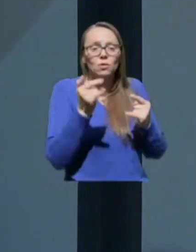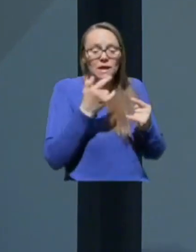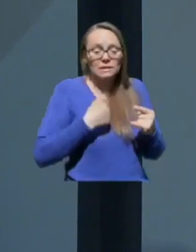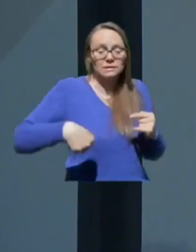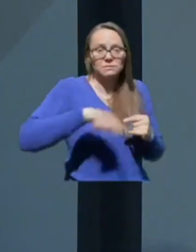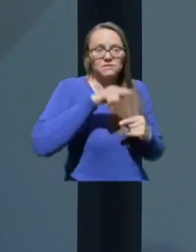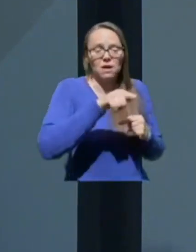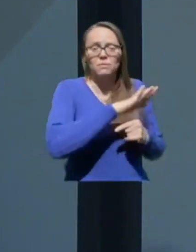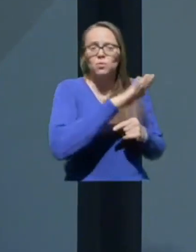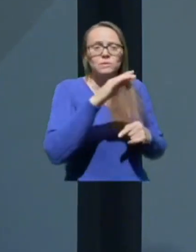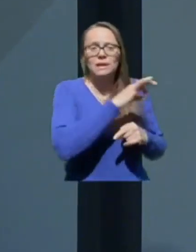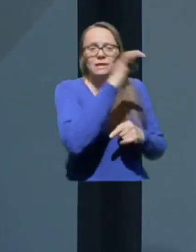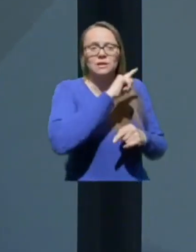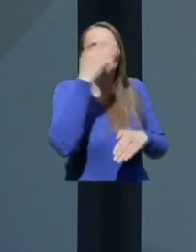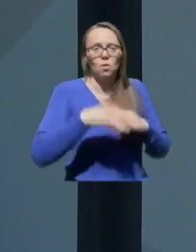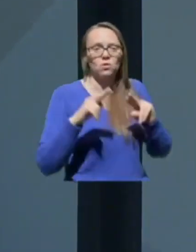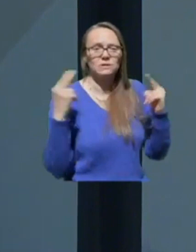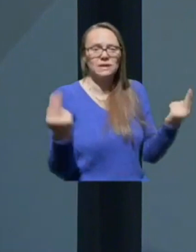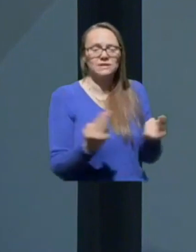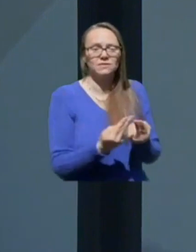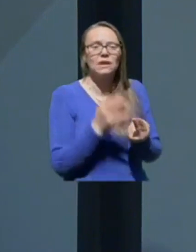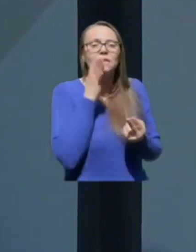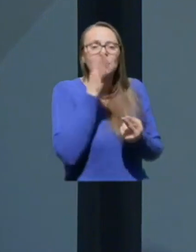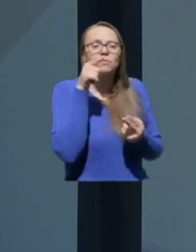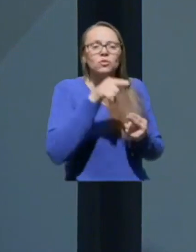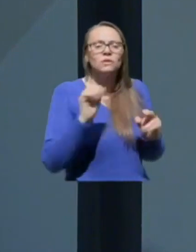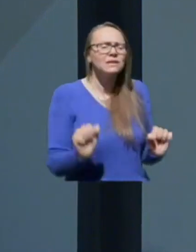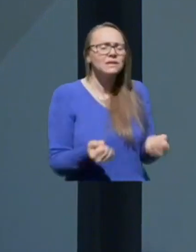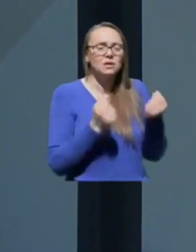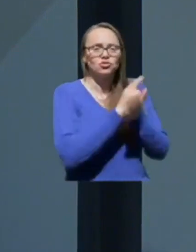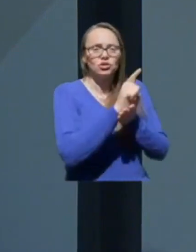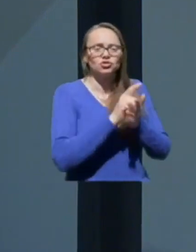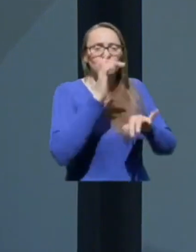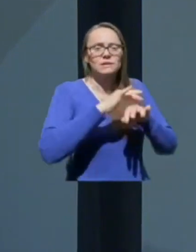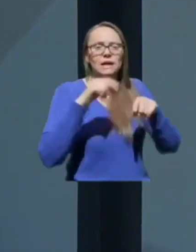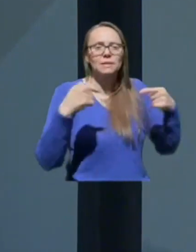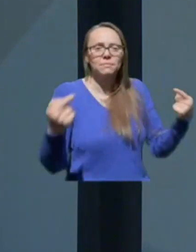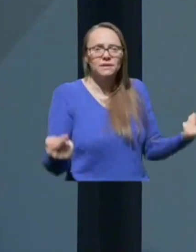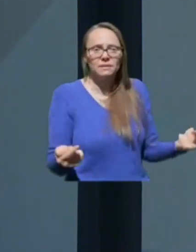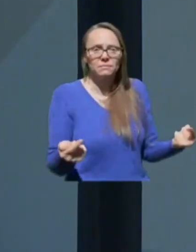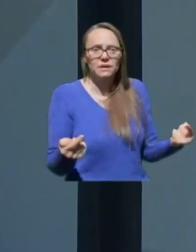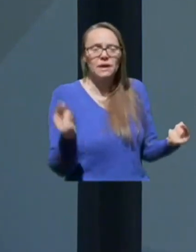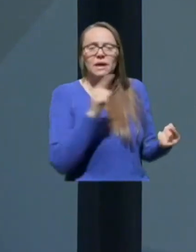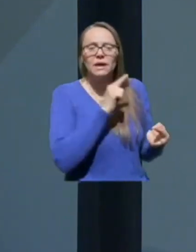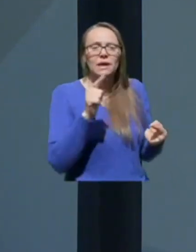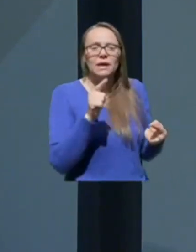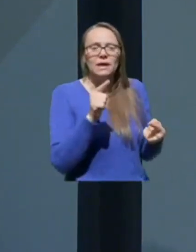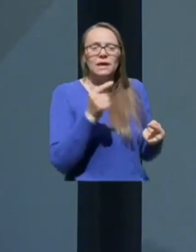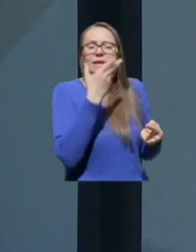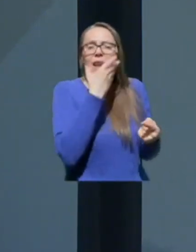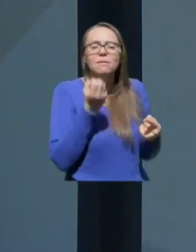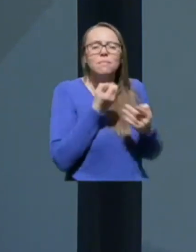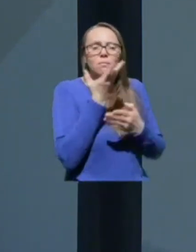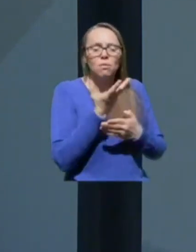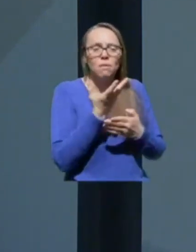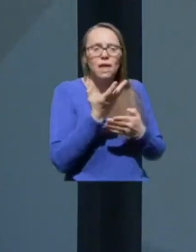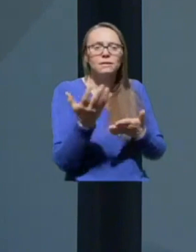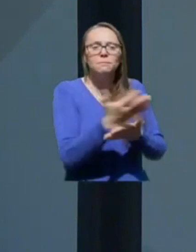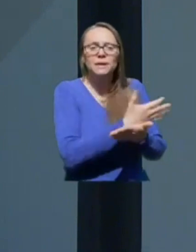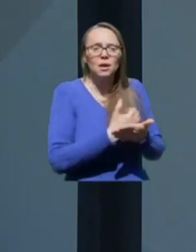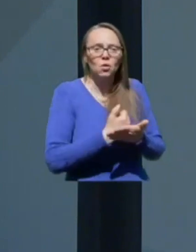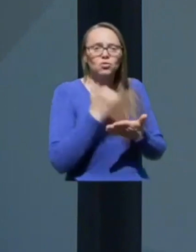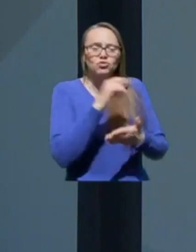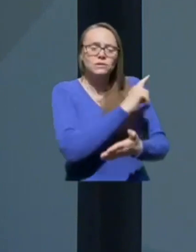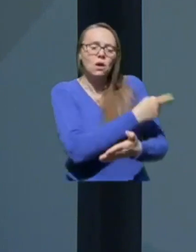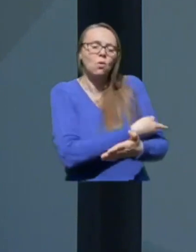dni do konca sveta. Naj bodo ti težki časi epidemije in lepa pomlad priložnost, da